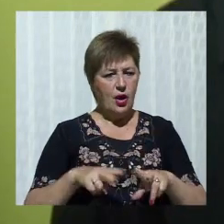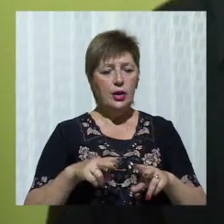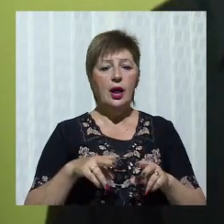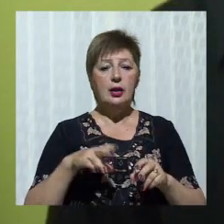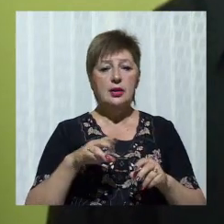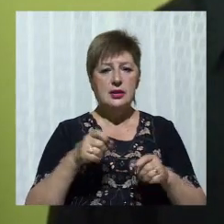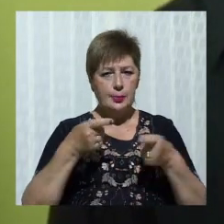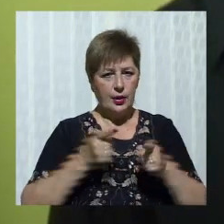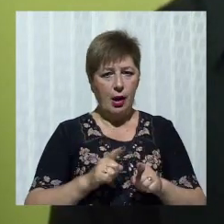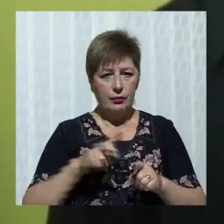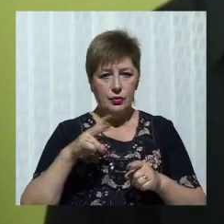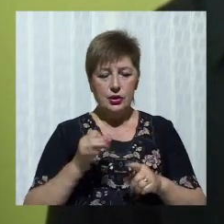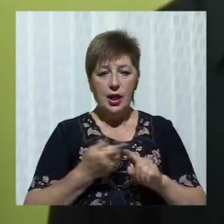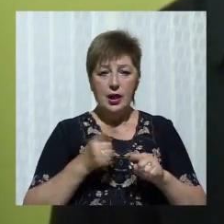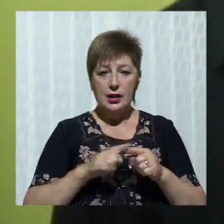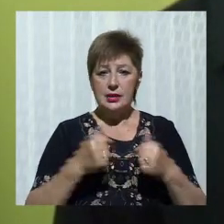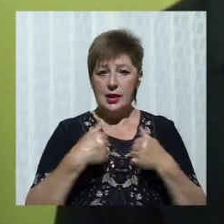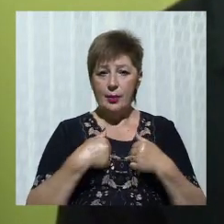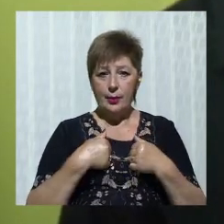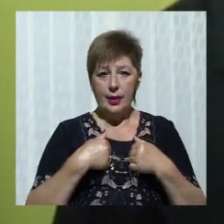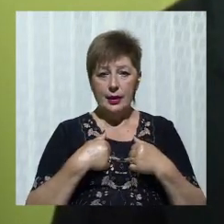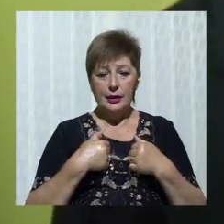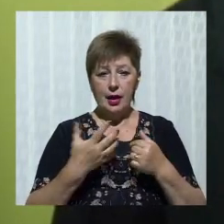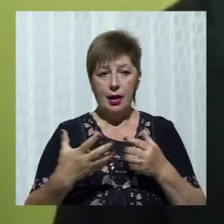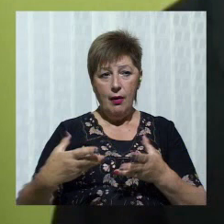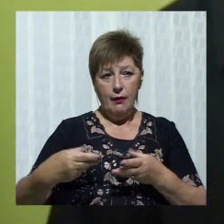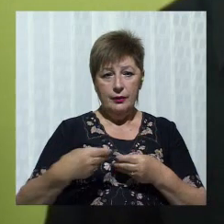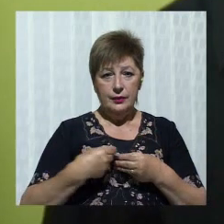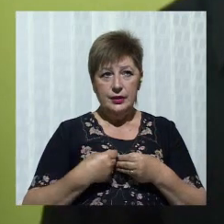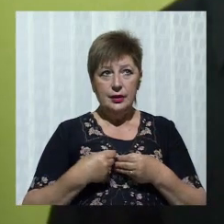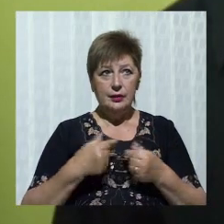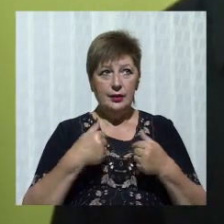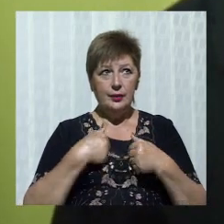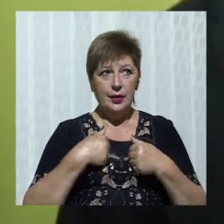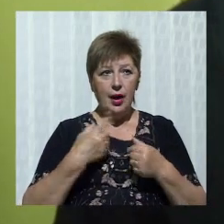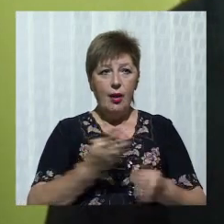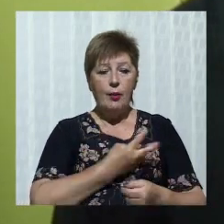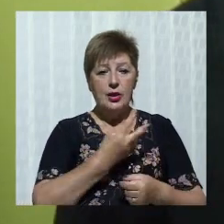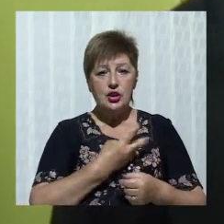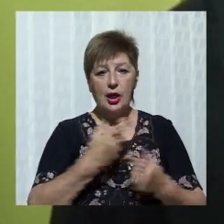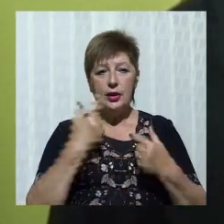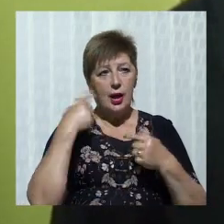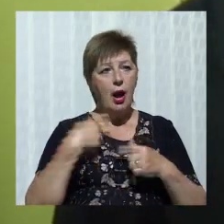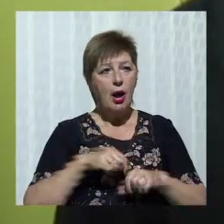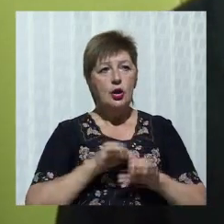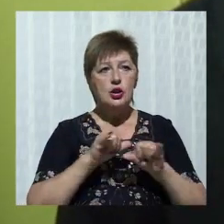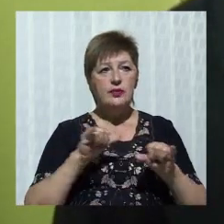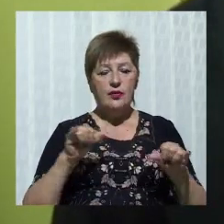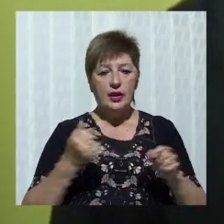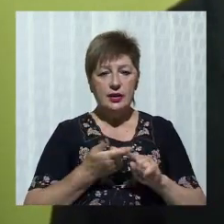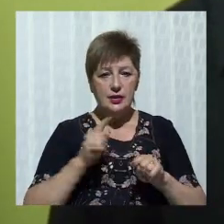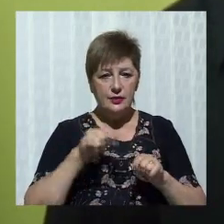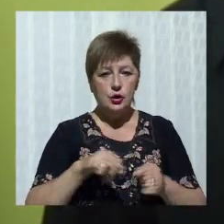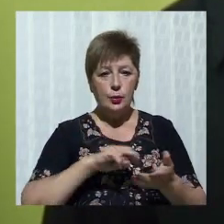це втілювало в мене бажання якось розвиватися в цьому плані.